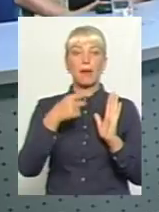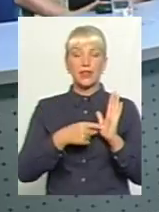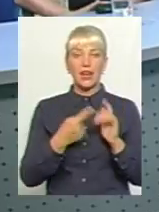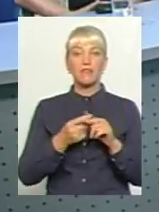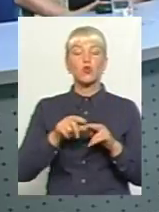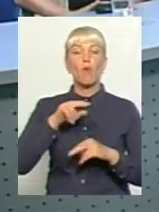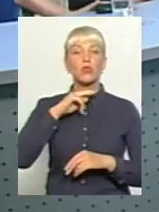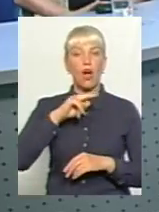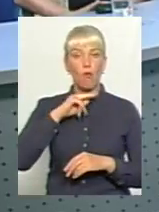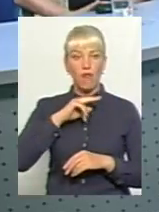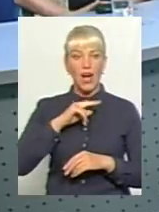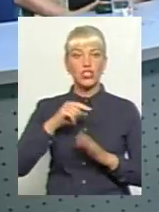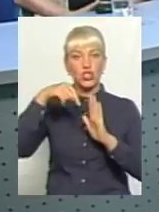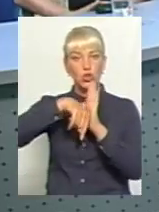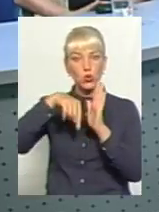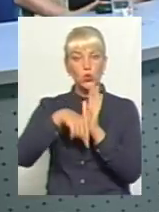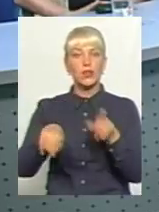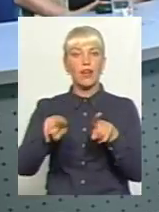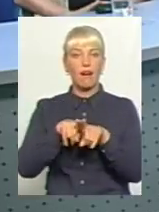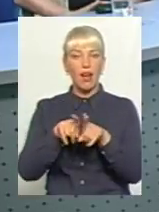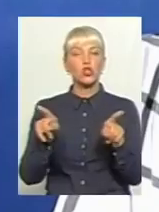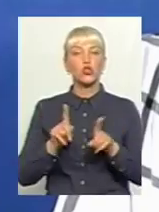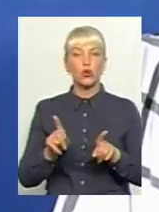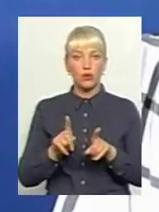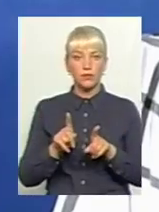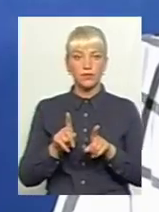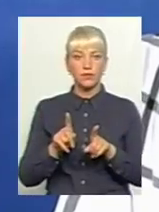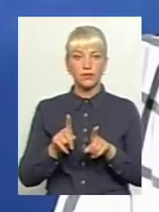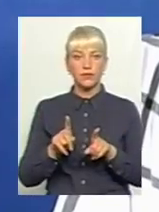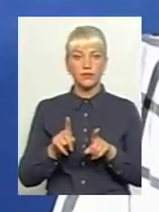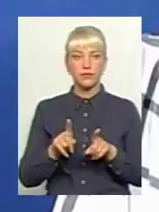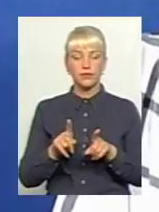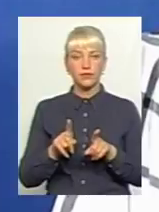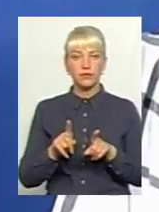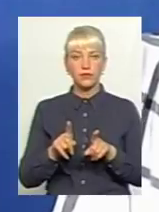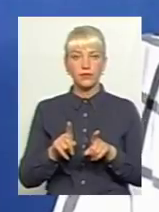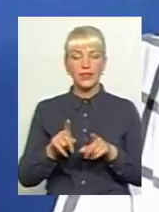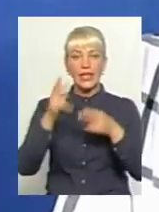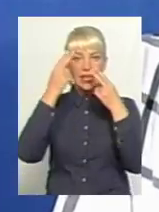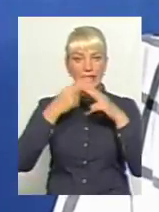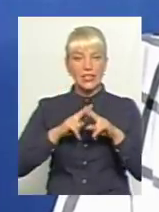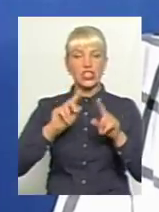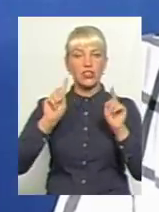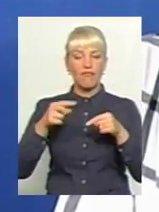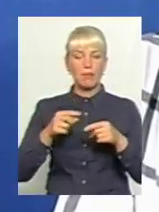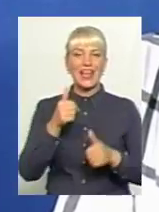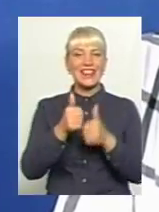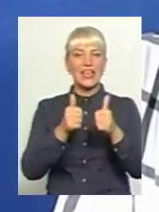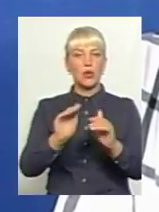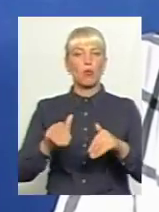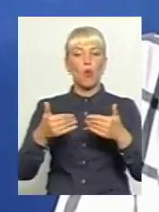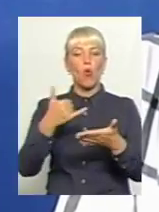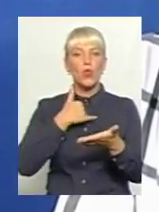цьому зауваженні суть така, що технічні вимоги, тендерні пропозиції у нас